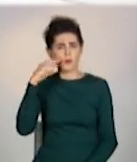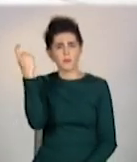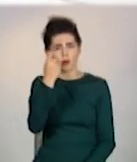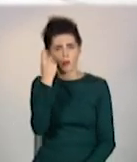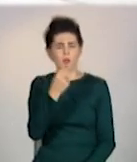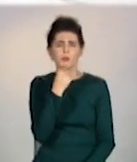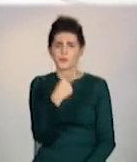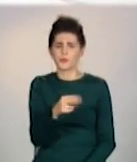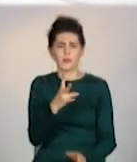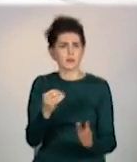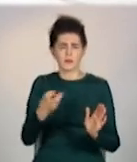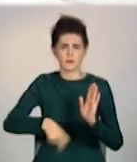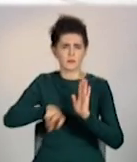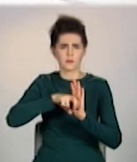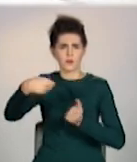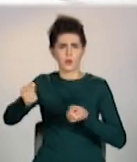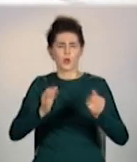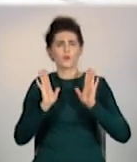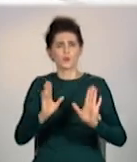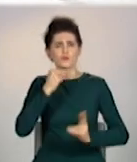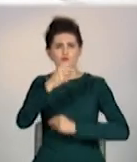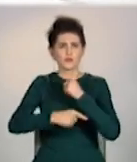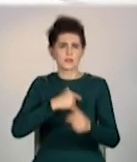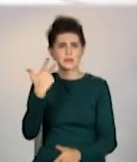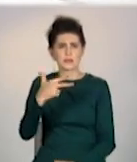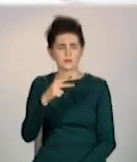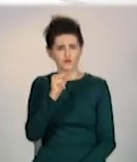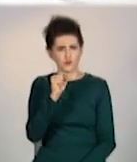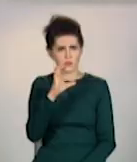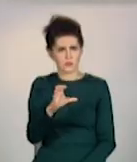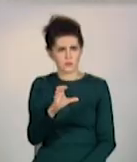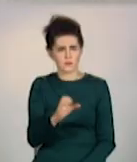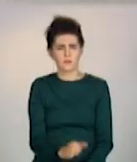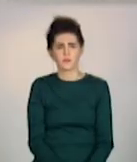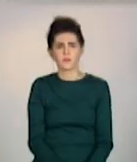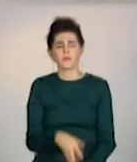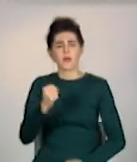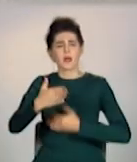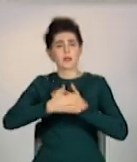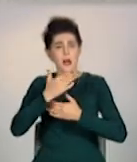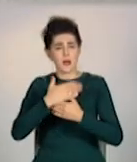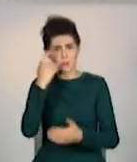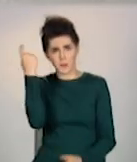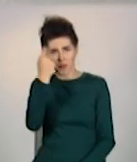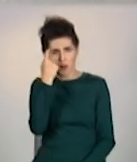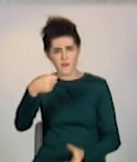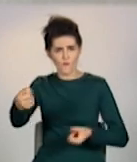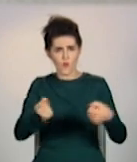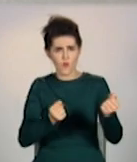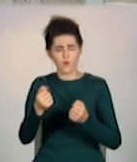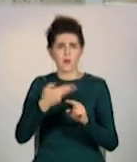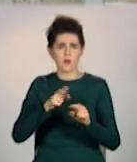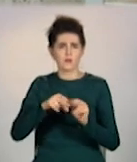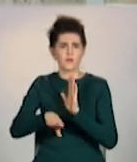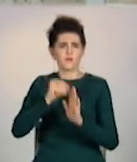кермо можна сісти щонайменше через 30 годин після гучного застілля. Покарання нетверезим водіям обирає суд.